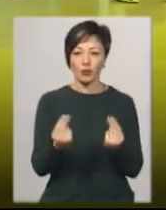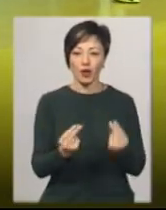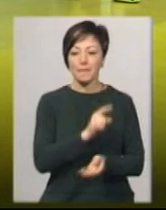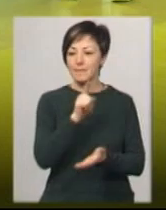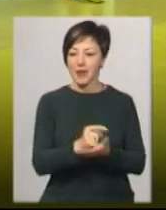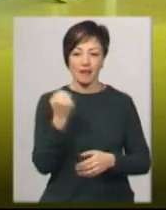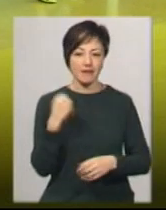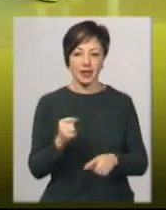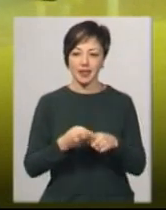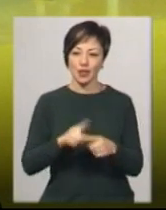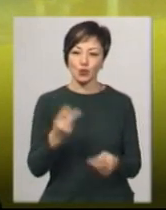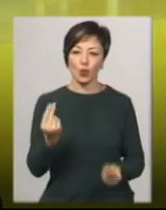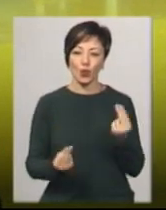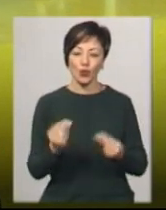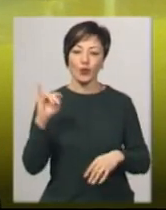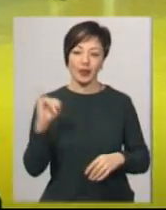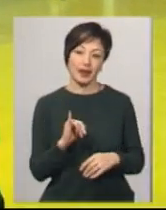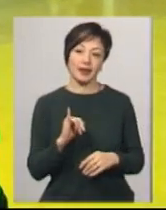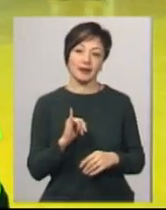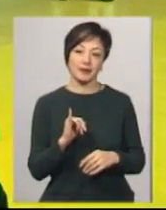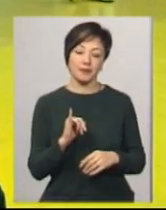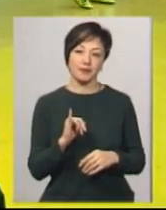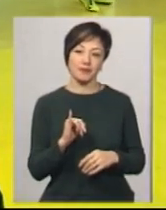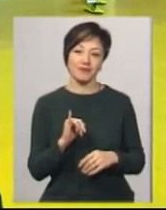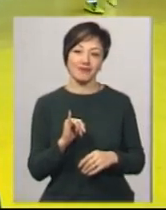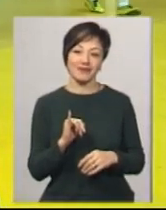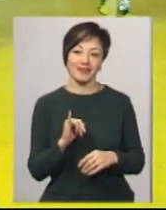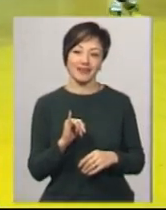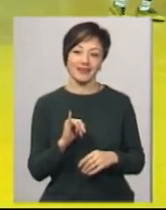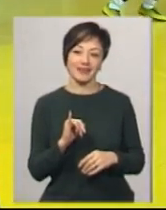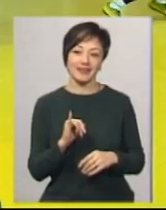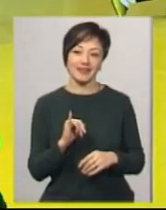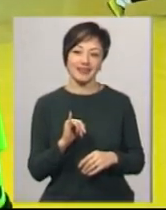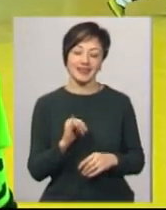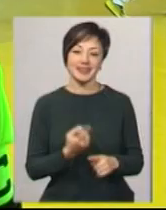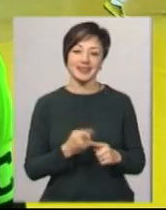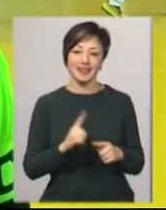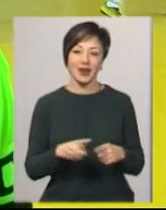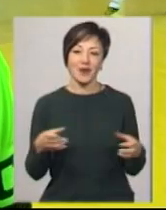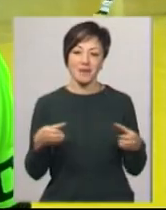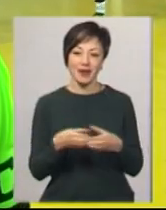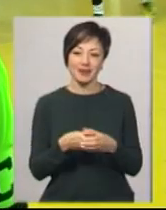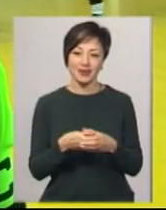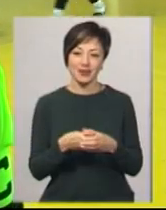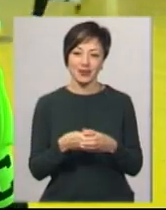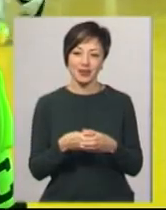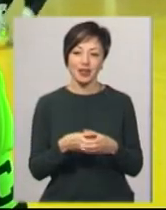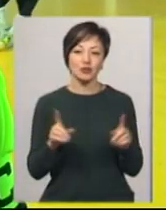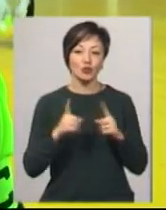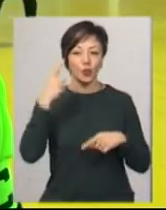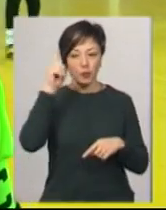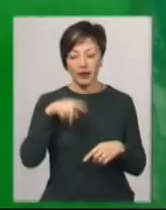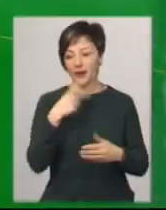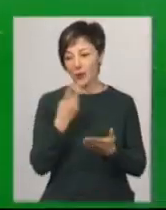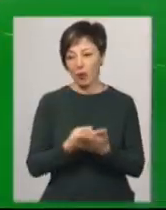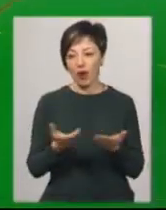і то, що ми цією командою, те, що ми вбіли, то